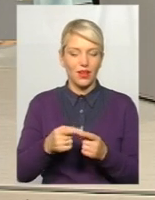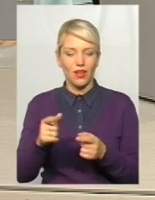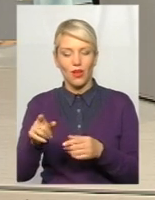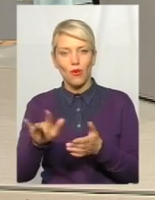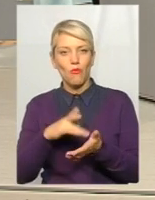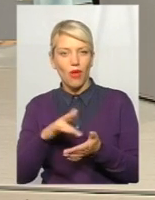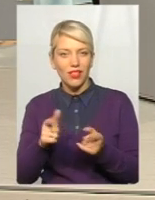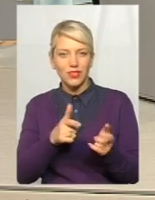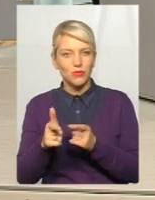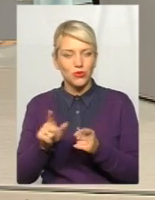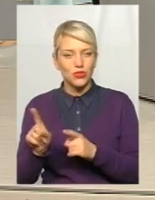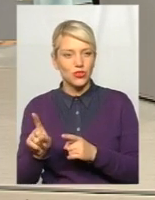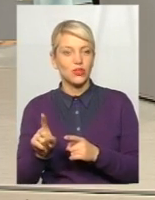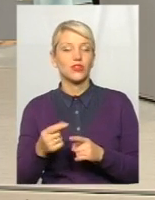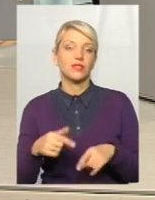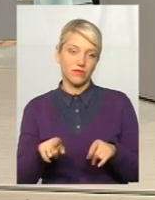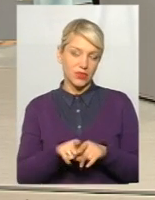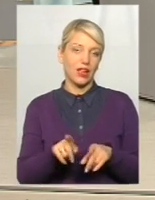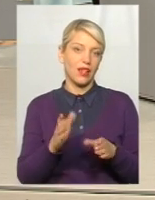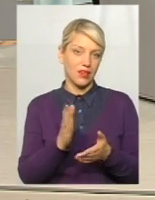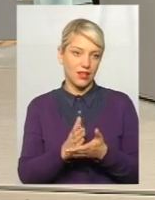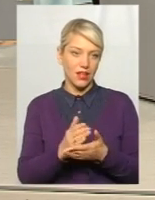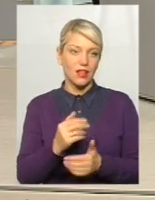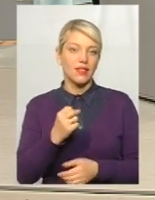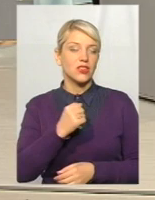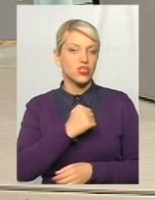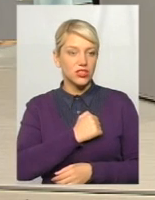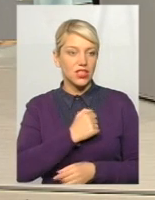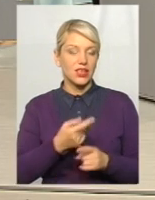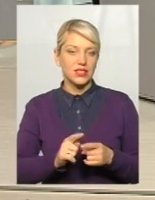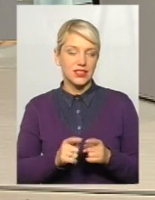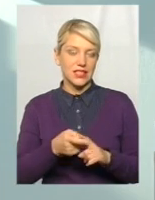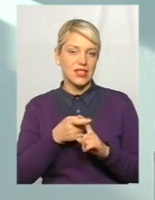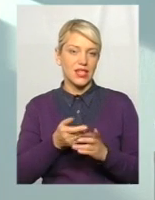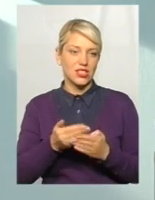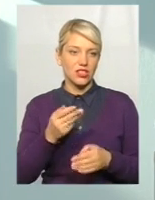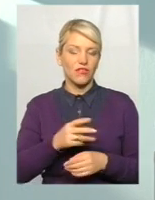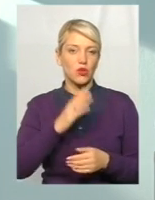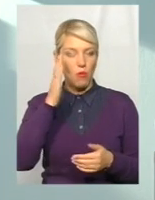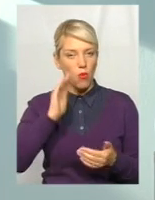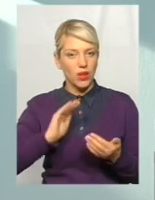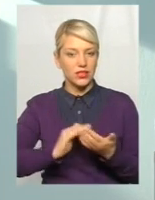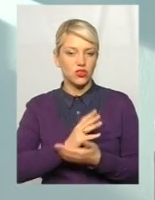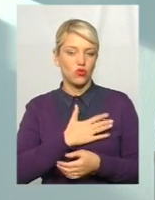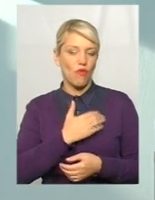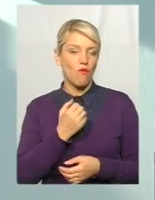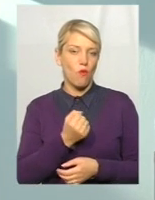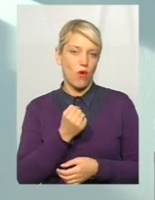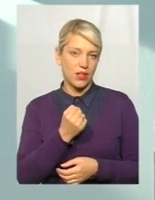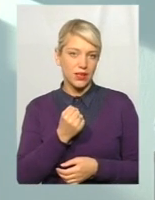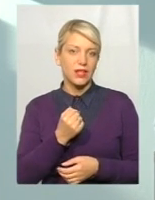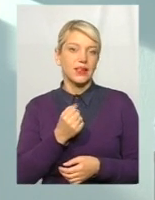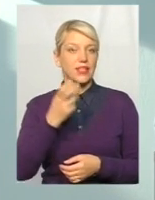дати їм ту інформацію. Тобто, таке теж є, на жаль, і тут дуже сильно залежить від політичної волі керівництва міста, якщо воно дійсно хочеться, якщо